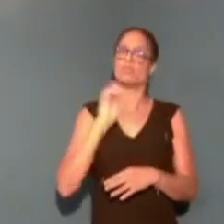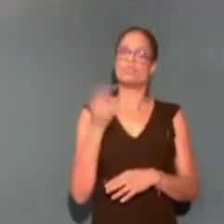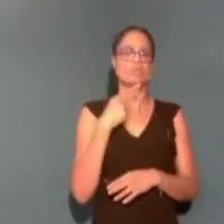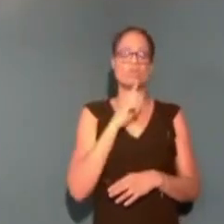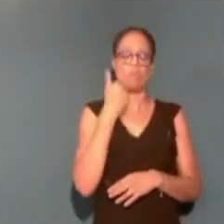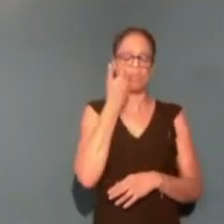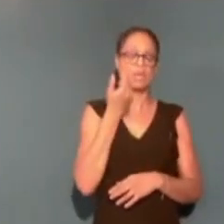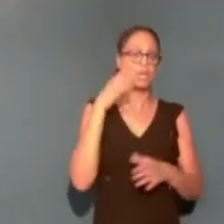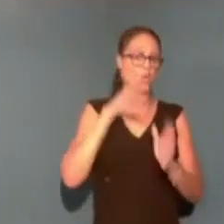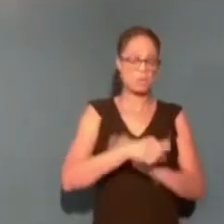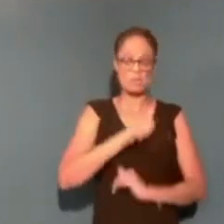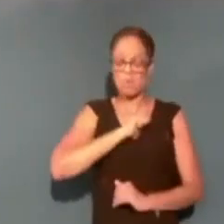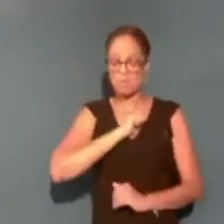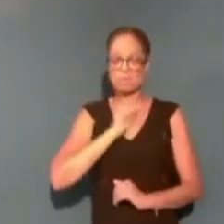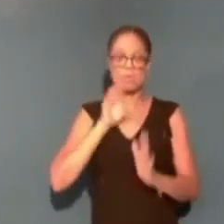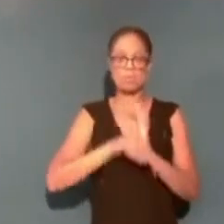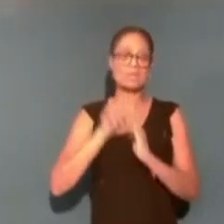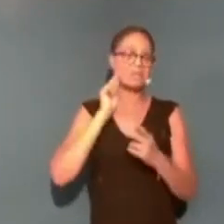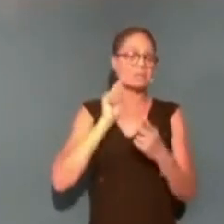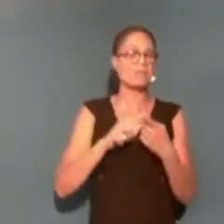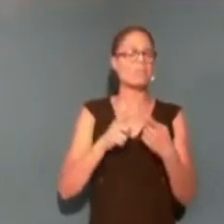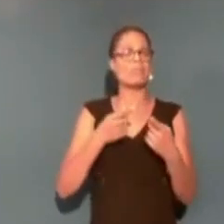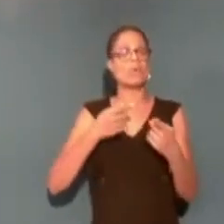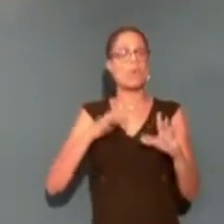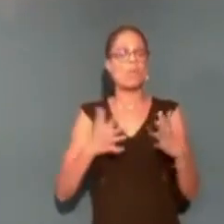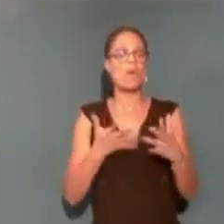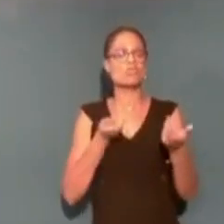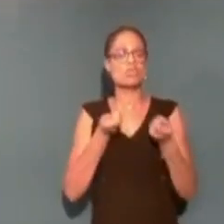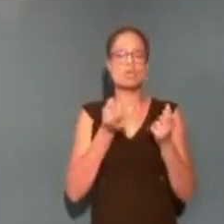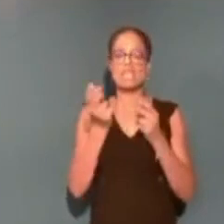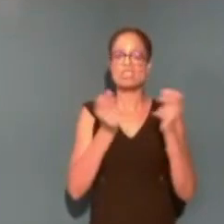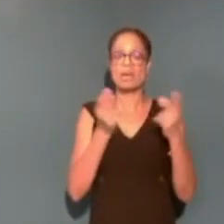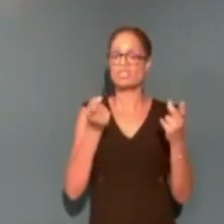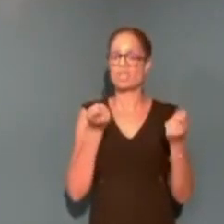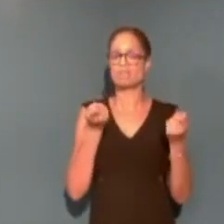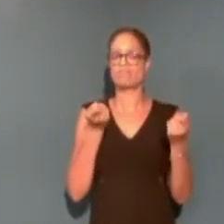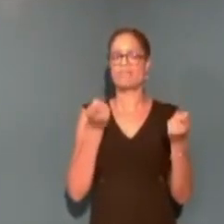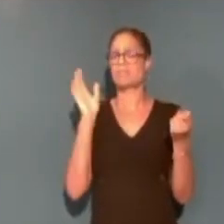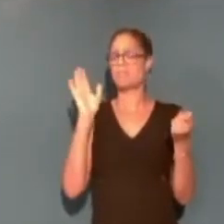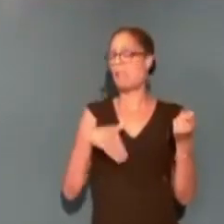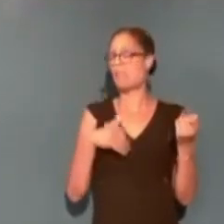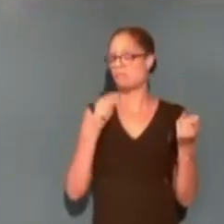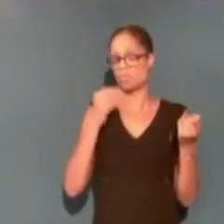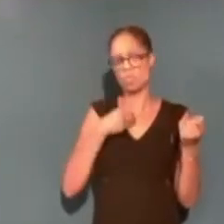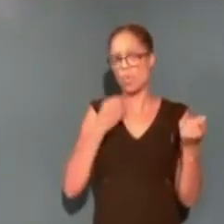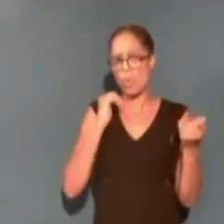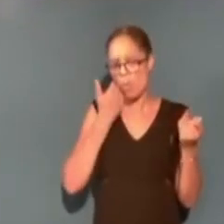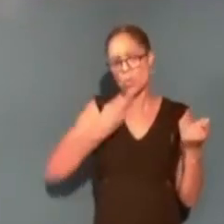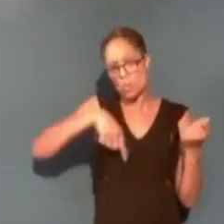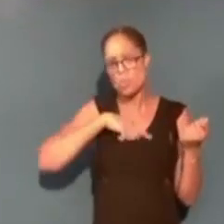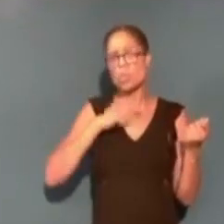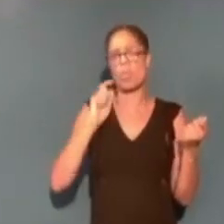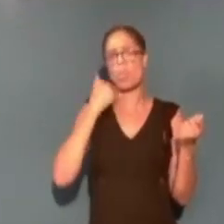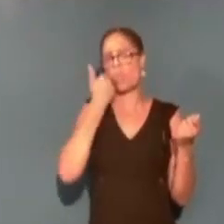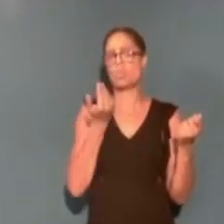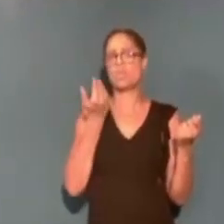y compris moi-même, tout le monde, sur la manière dont nous gérons les échecs, nos déchets, la manière dont